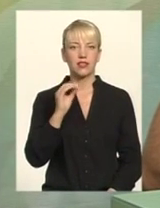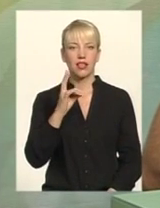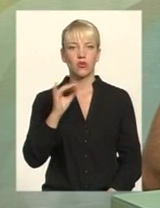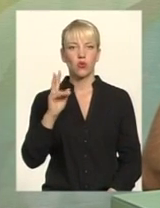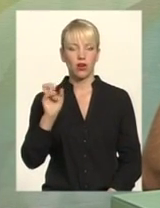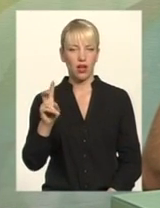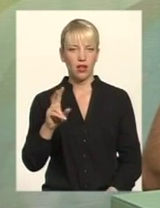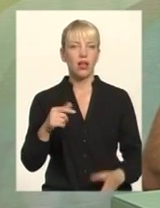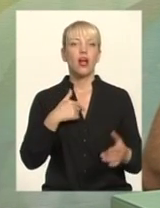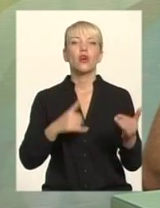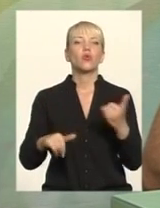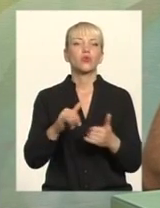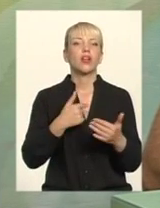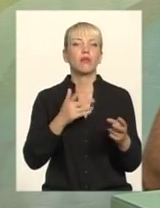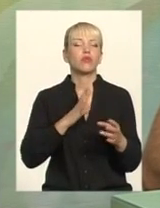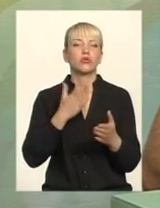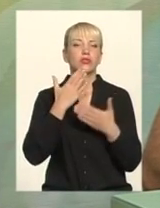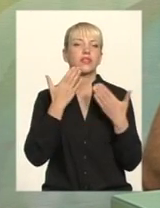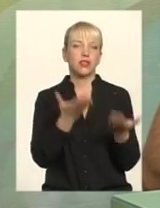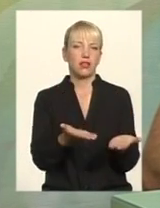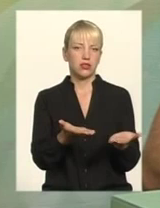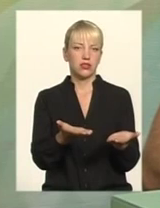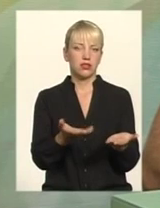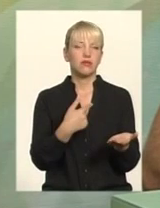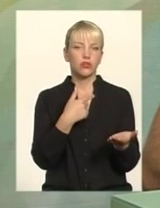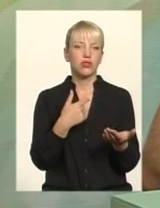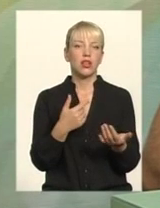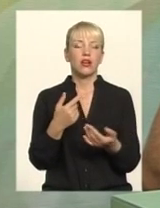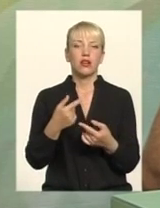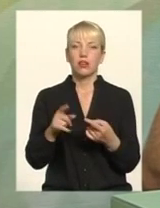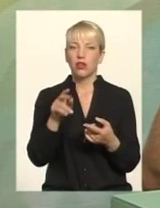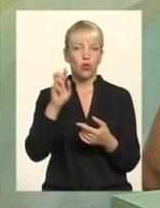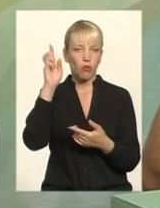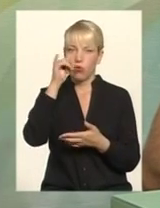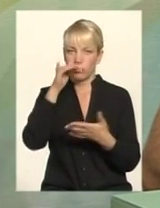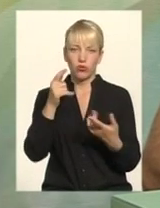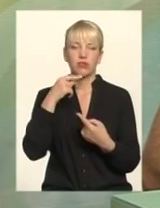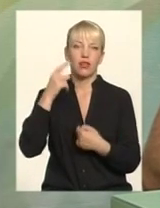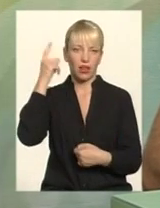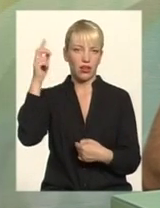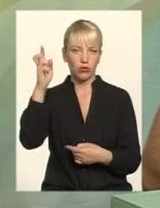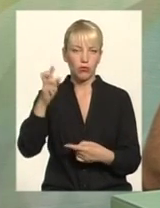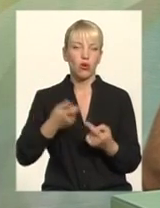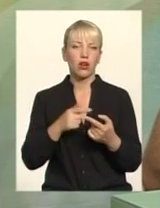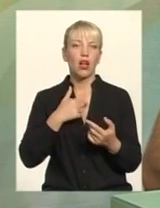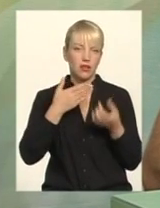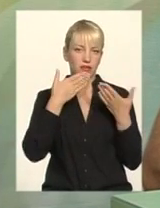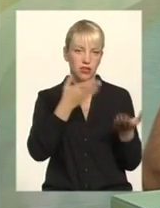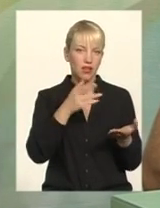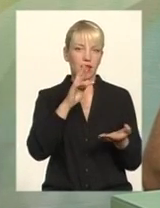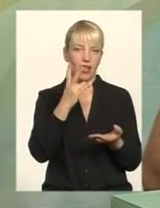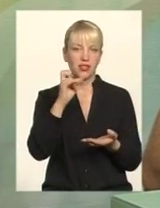Бога Він на небі, а приїхав цілий прем'єр-міністр Фомельницький Ми звернулися до нього, що ми вважаємо, що політичні процеси